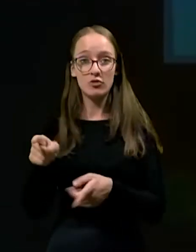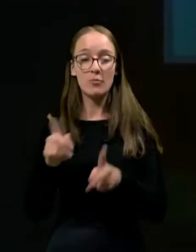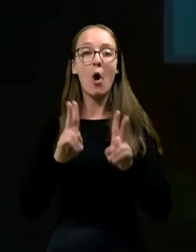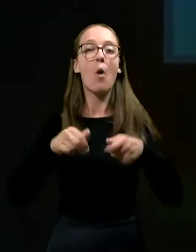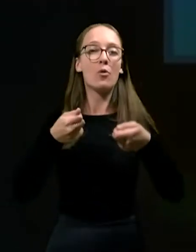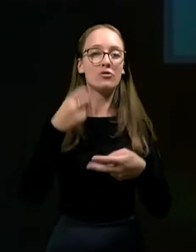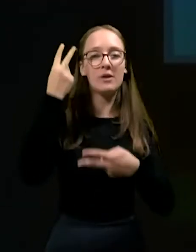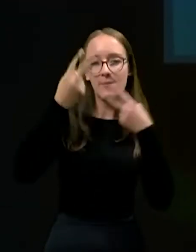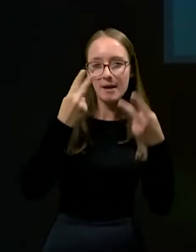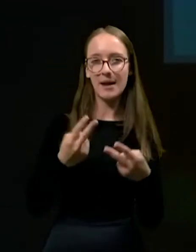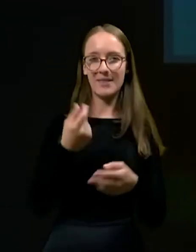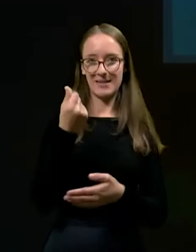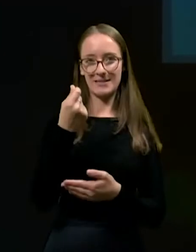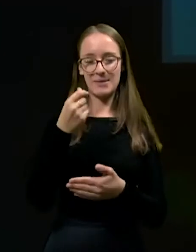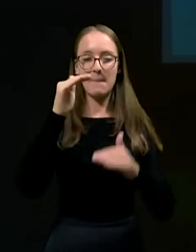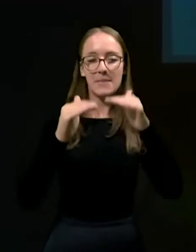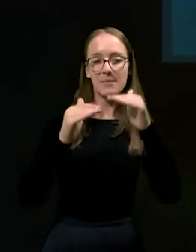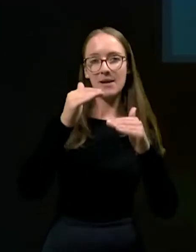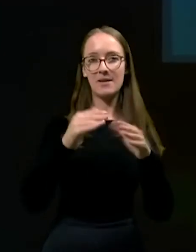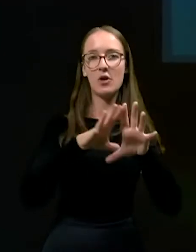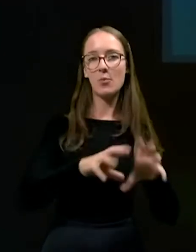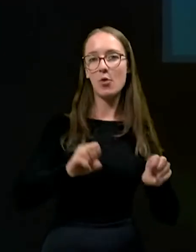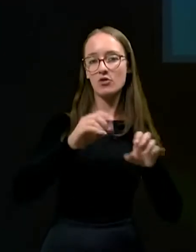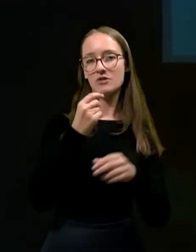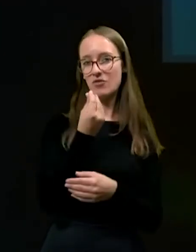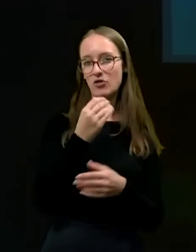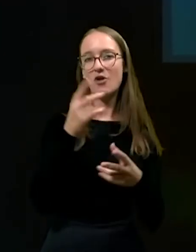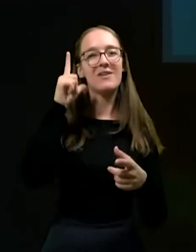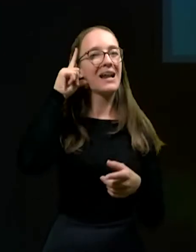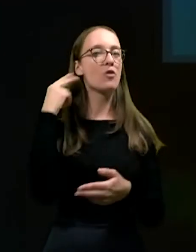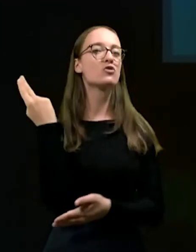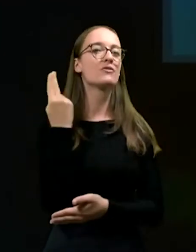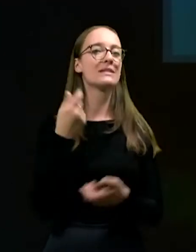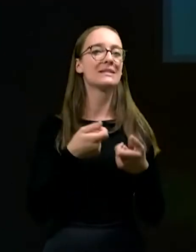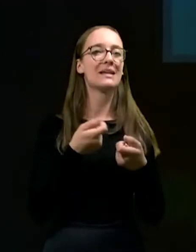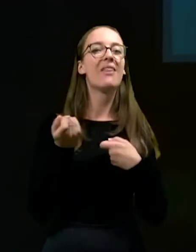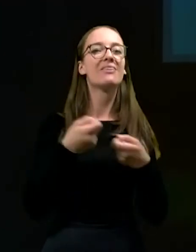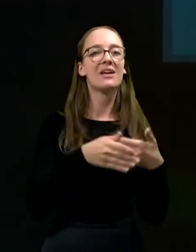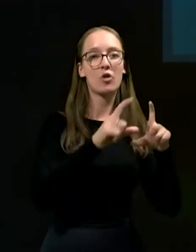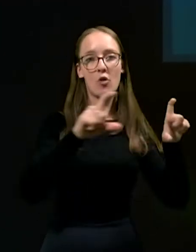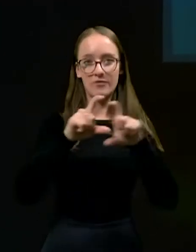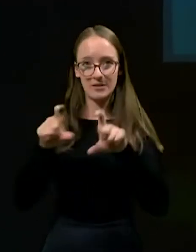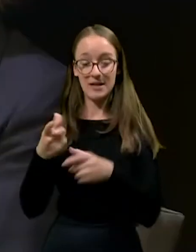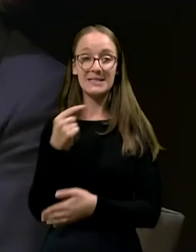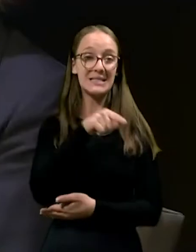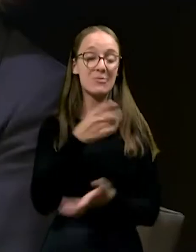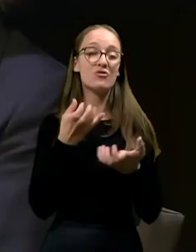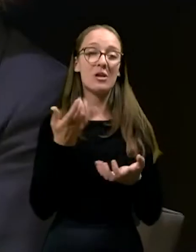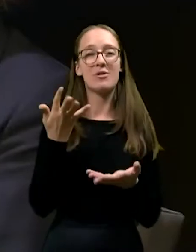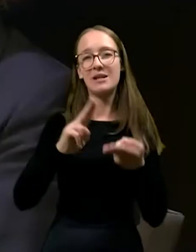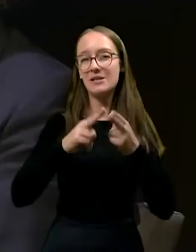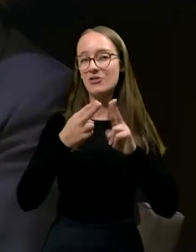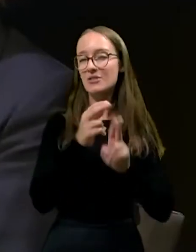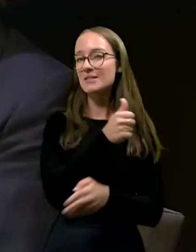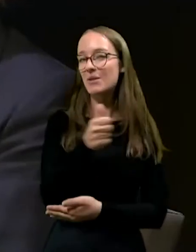omogočili pregled nad cenami premeljivih proizvodov v glavnih slovenskih trgovinah. S tem želimo na nek način